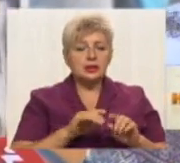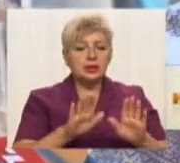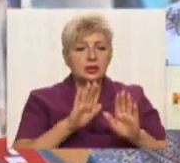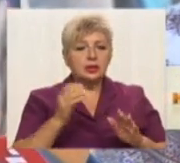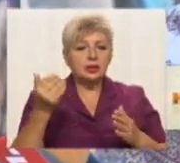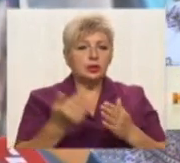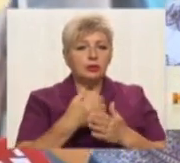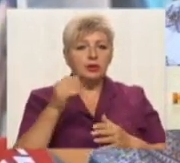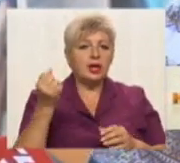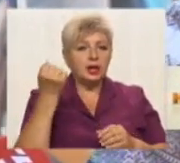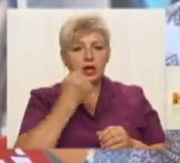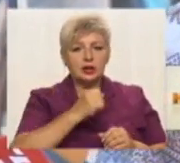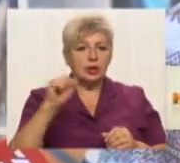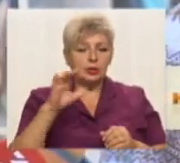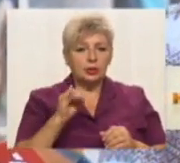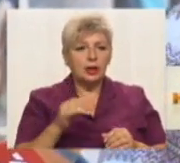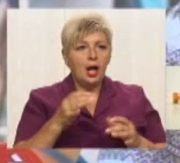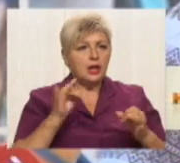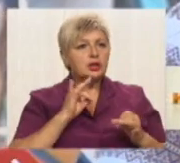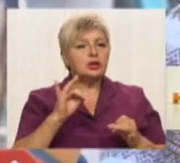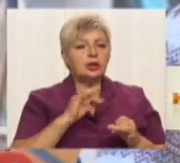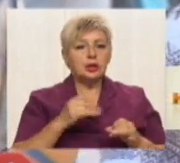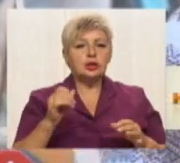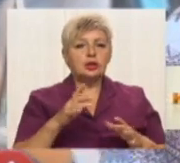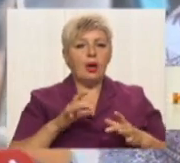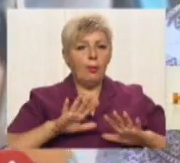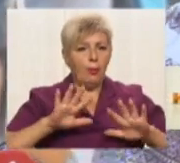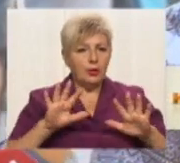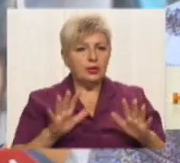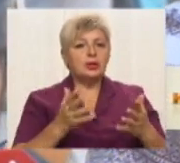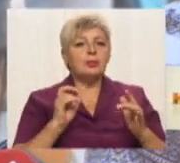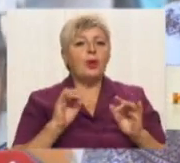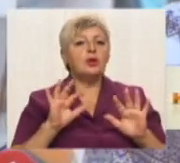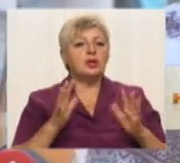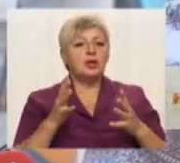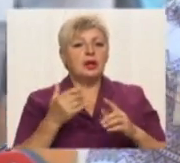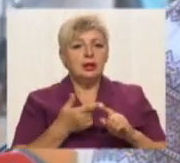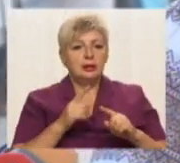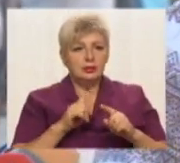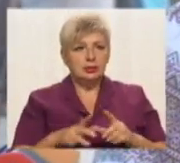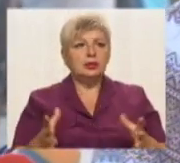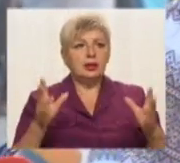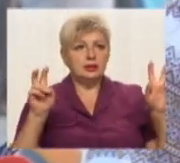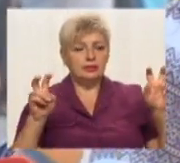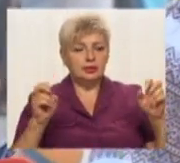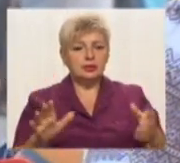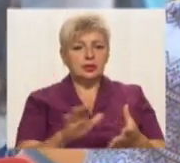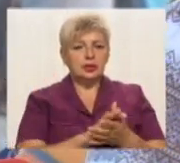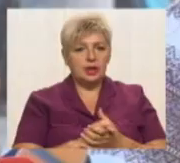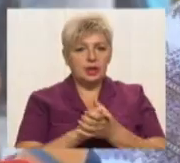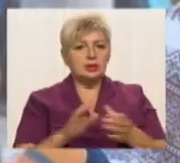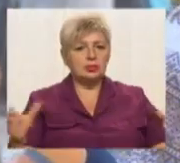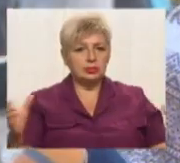історична подія, коли піднімається такий великий прапор, що символізує нашу єдність, свободу та згуртованість нашого народу.